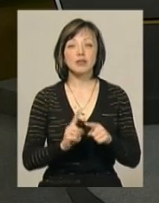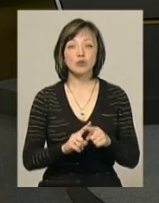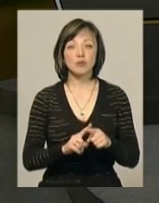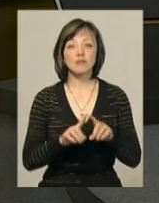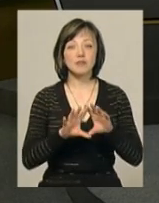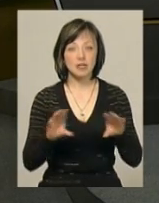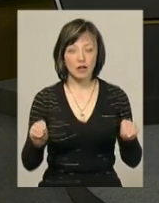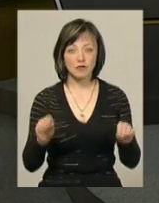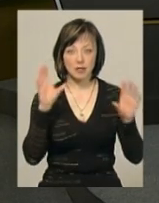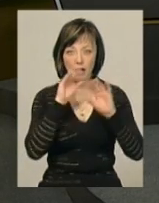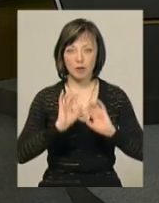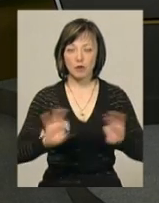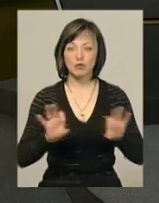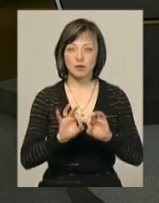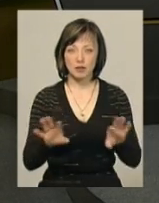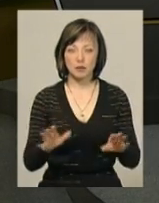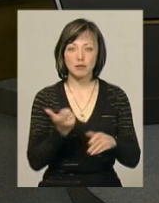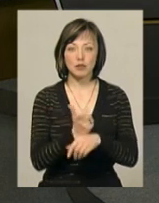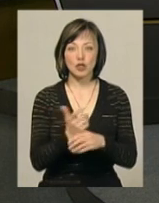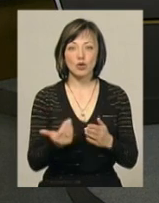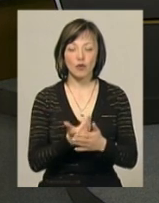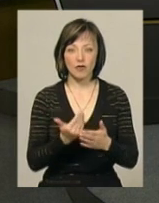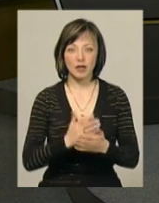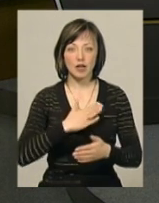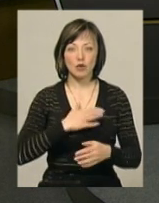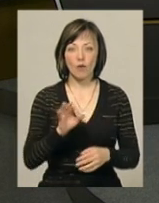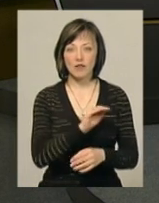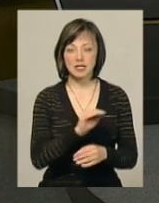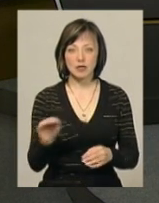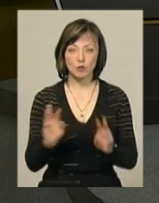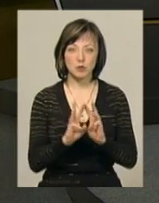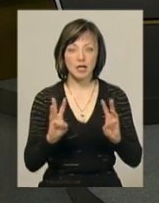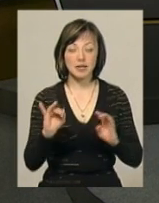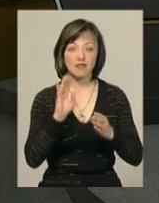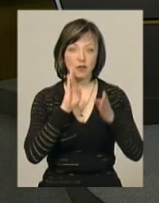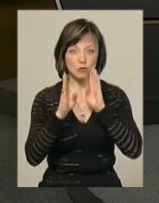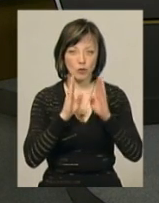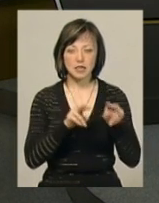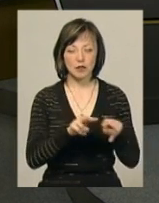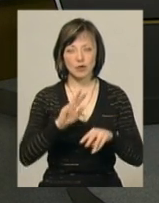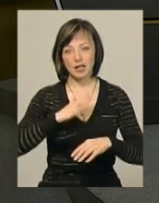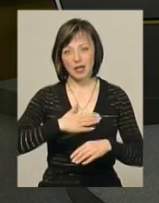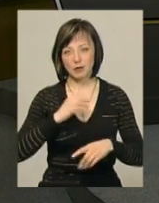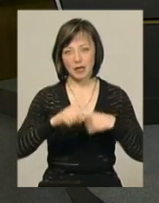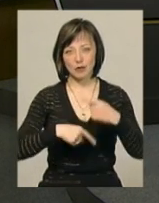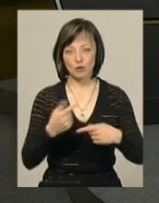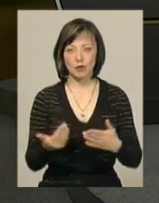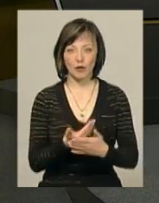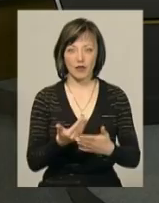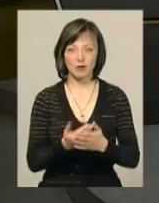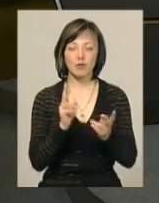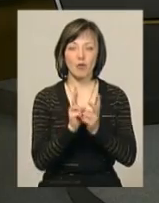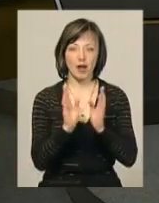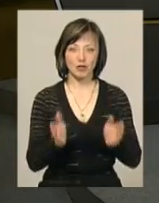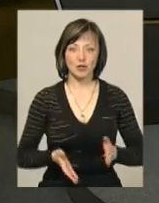це все. Що встигаємо вам повідомити? Ще більше новин на нашому офіційному сайті та сторінці у Фейсбук. І слідкуйте за нашими наступними ефірами.